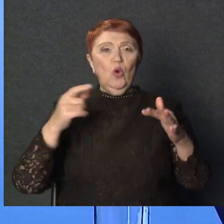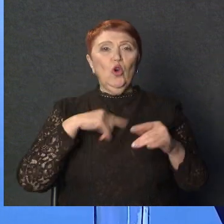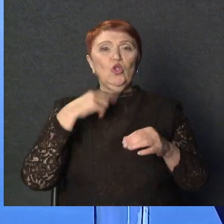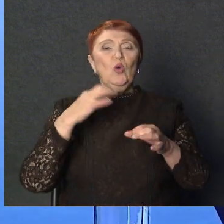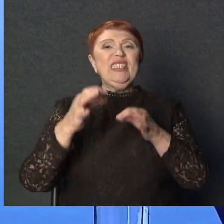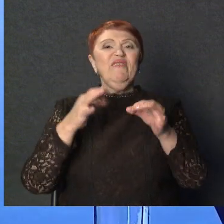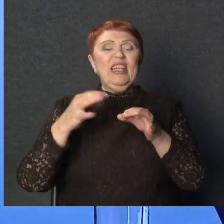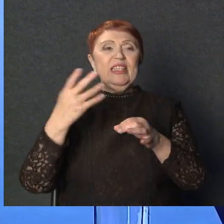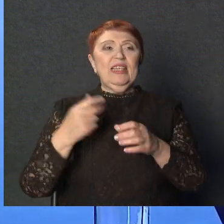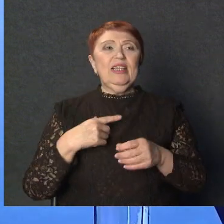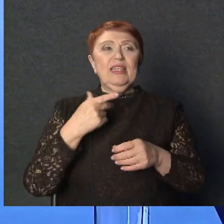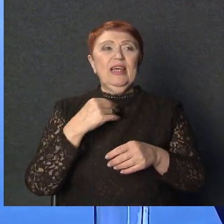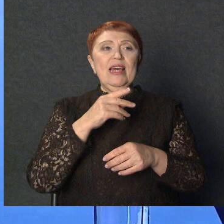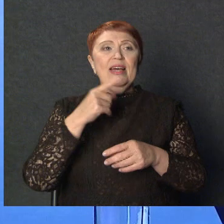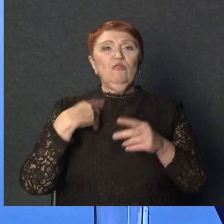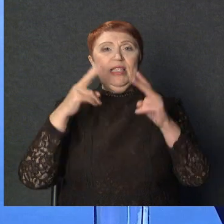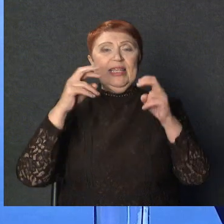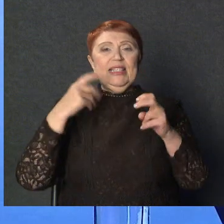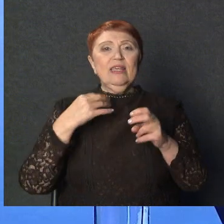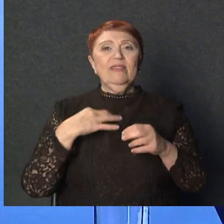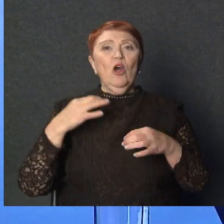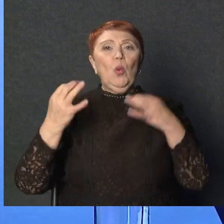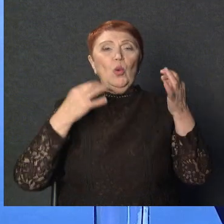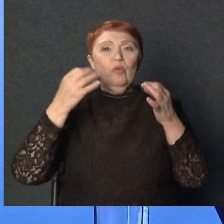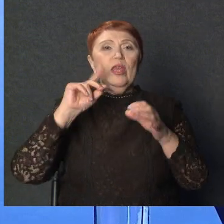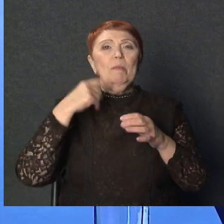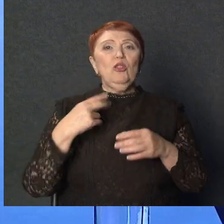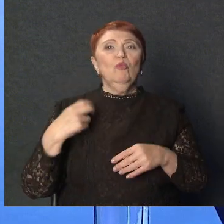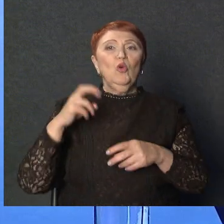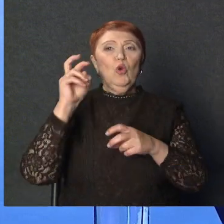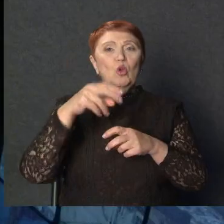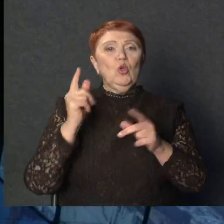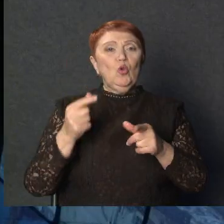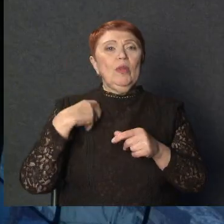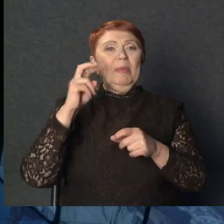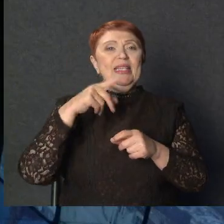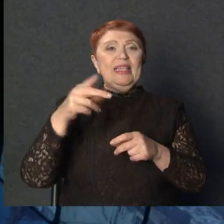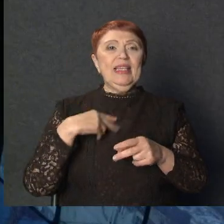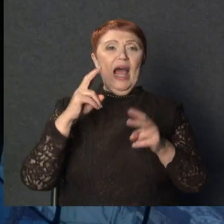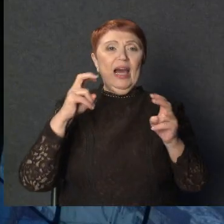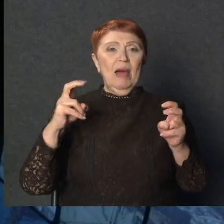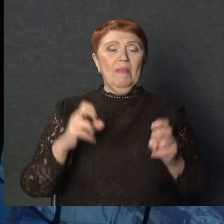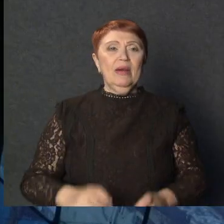зелёные деревья в христианской культуре. И почему в Рождество стоит посетить храм, узнал Павел Игошин.